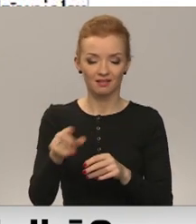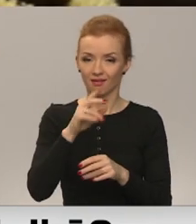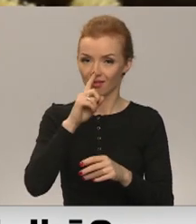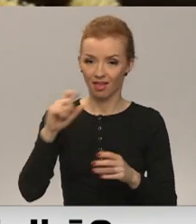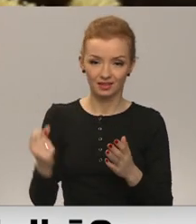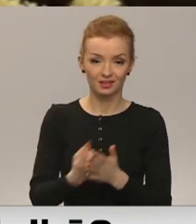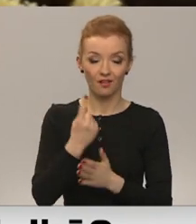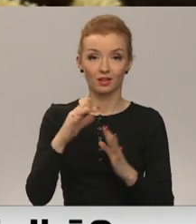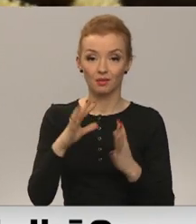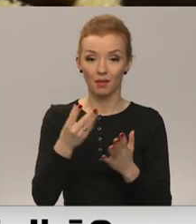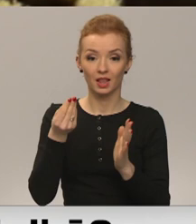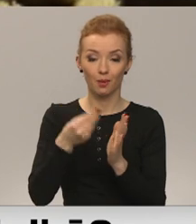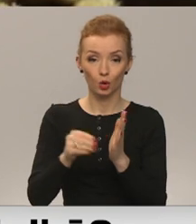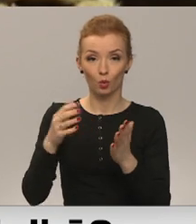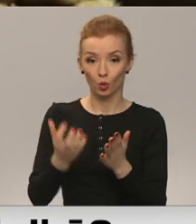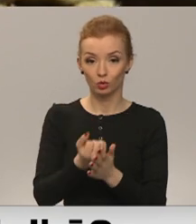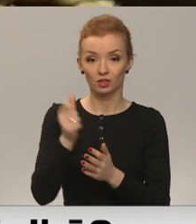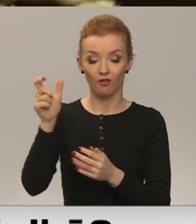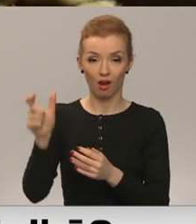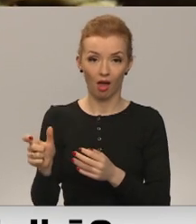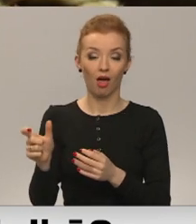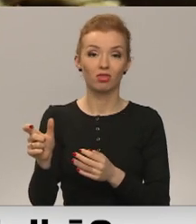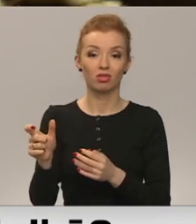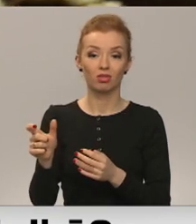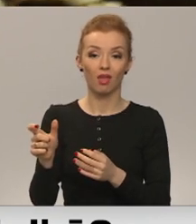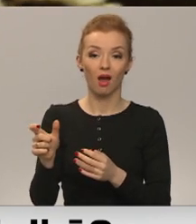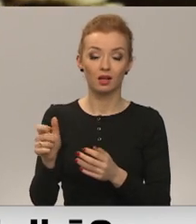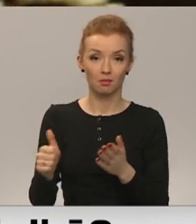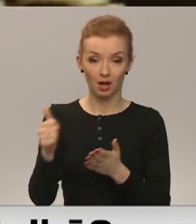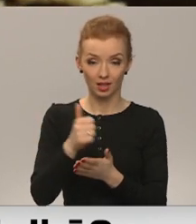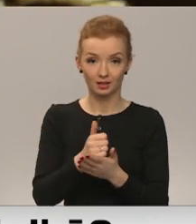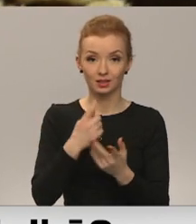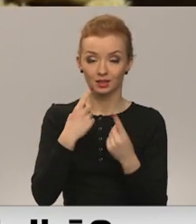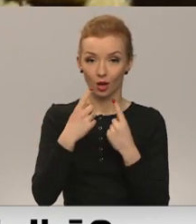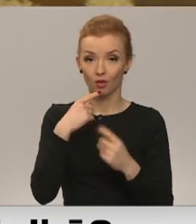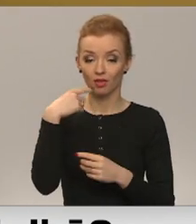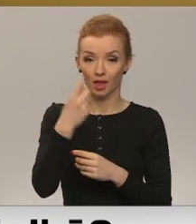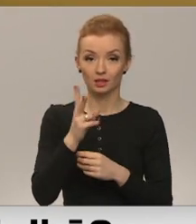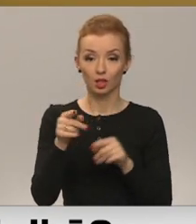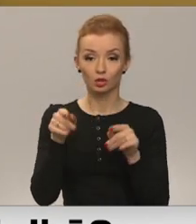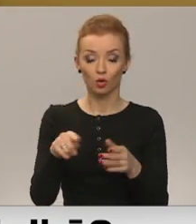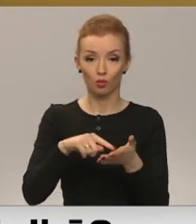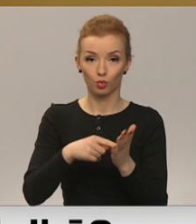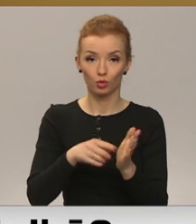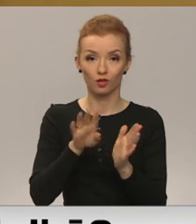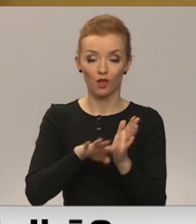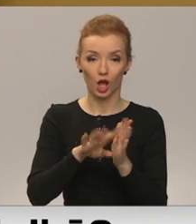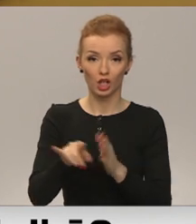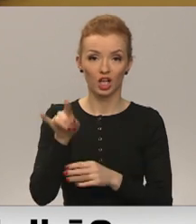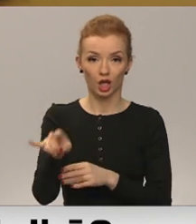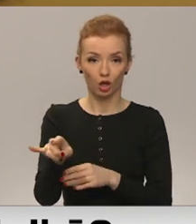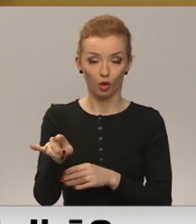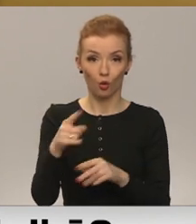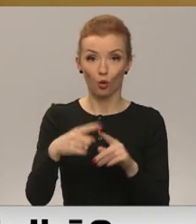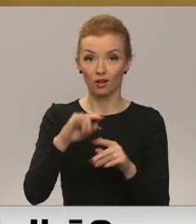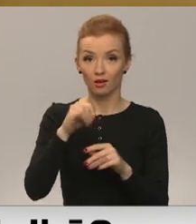neizdevās, bet iepirkuma uzvarētājas slokas dzīvnieku patversim pārstāvis telefonu cernā teic, ka šo punktu vienkārši ignorēšot,